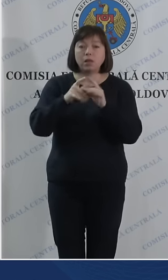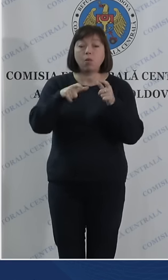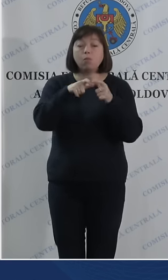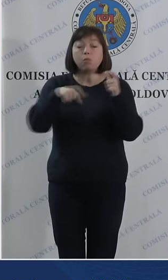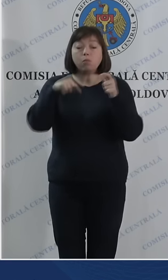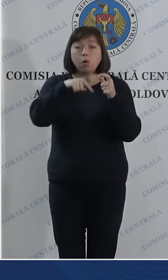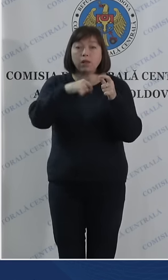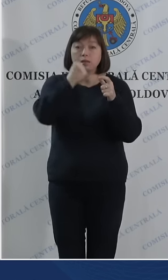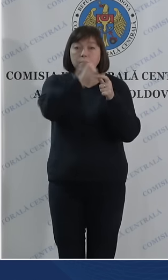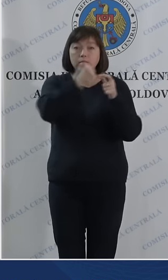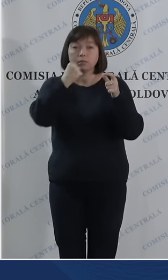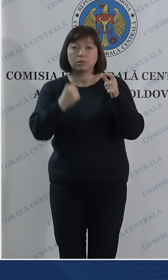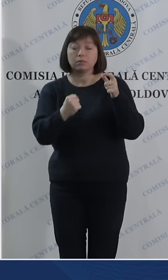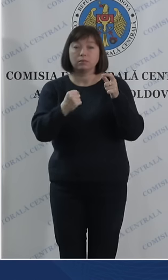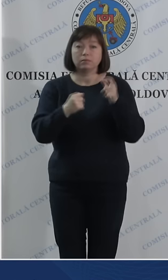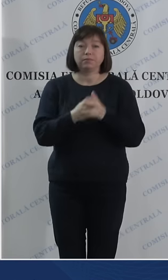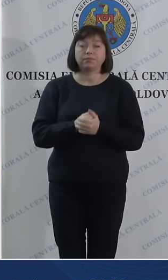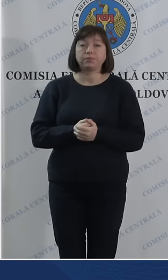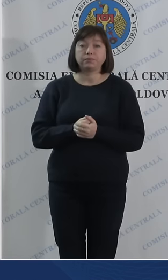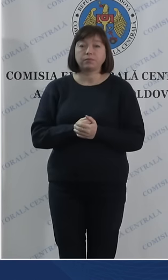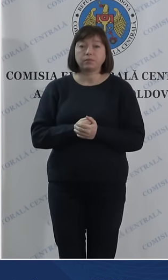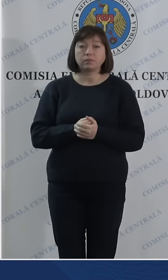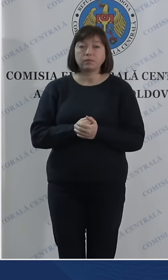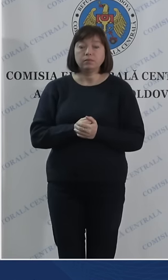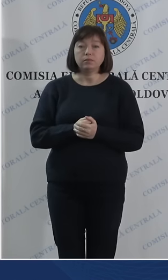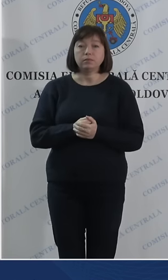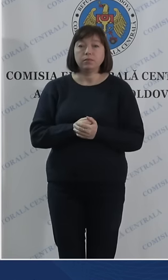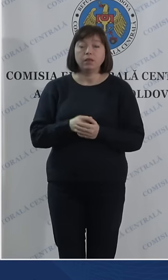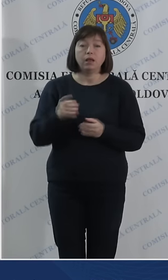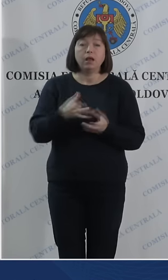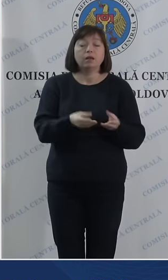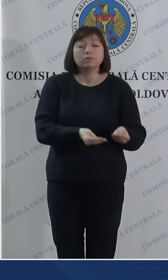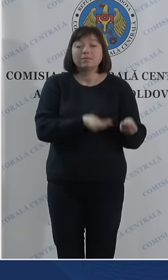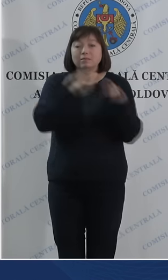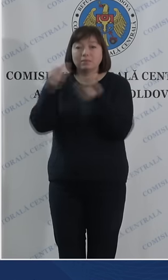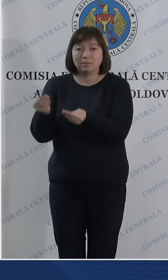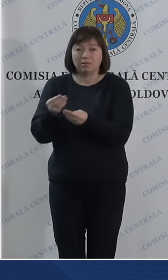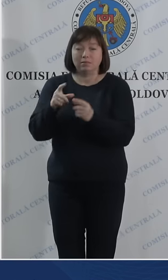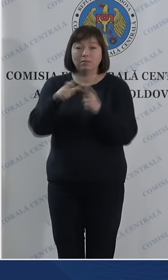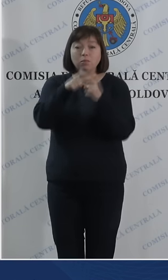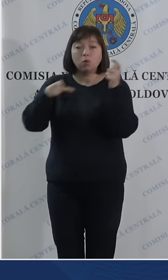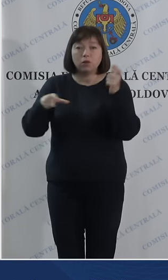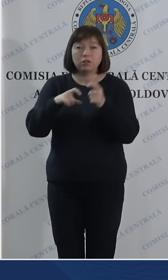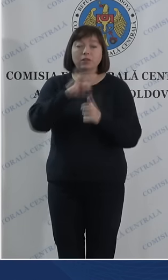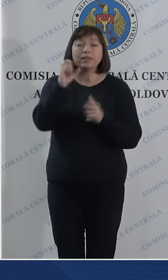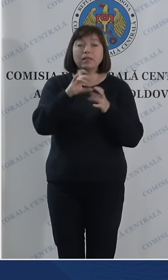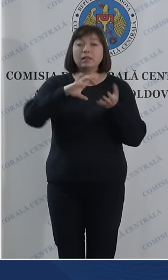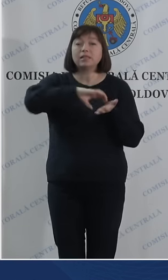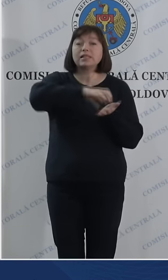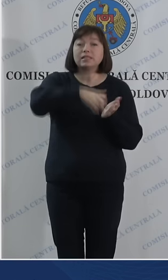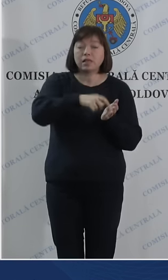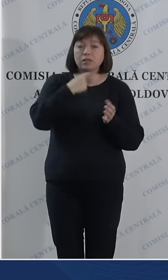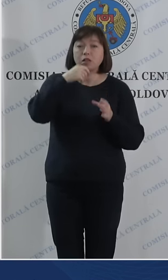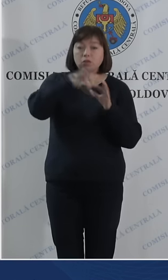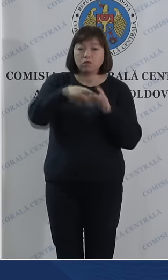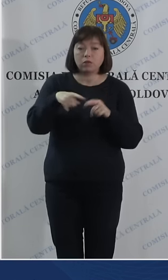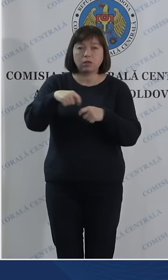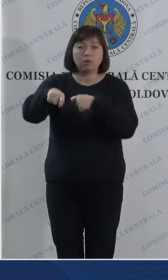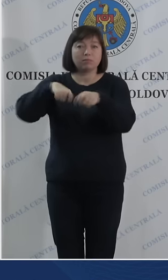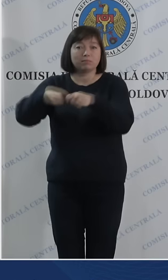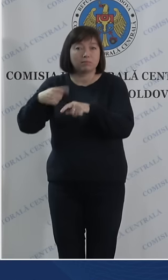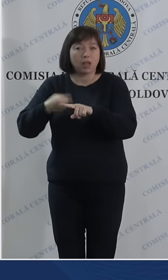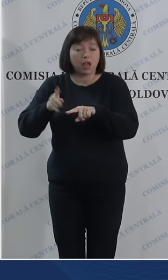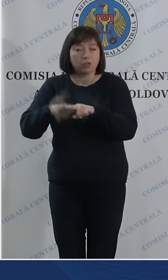buletinului de vot cu opțiunea exprimată, scoaterea în afara secției de votare sau deteriorarea acestuia,